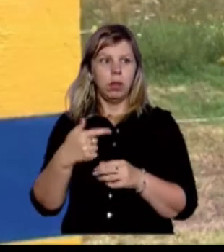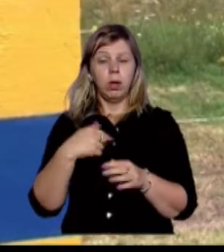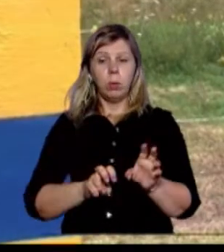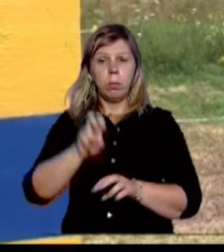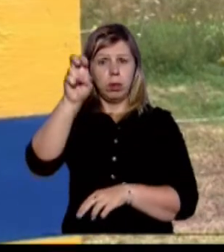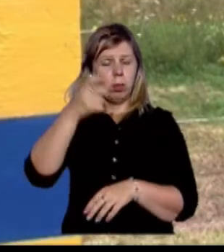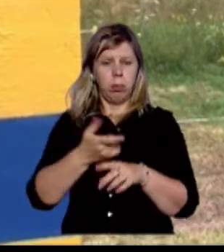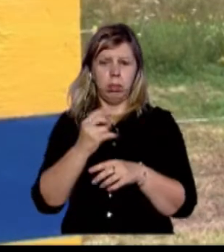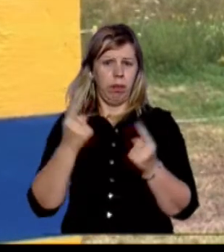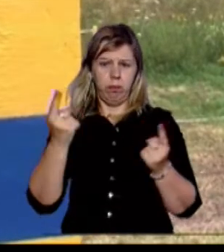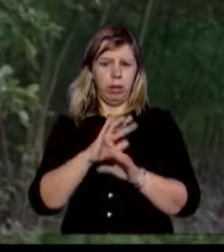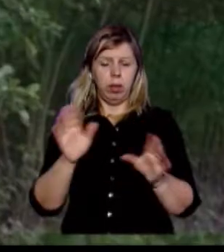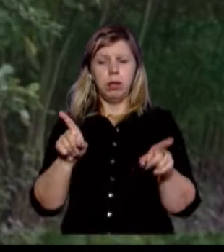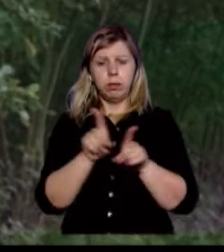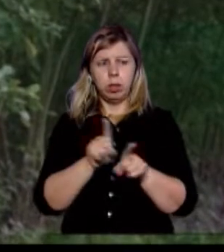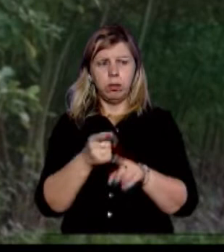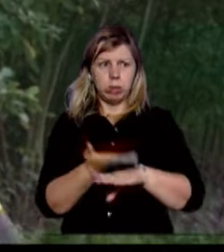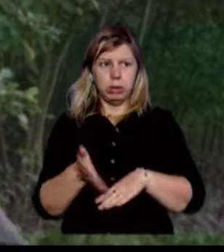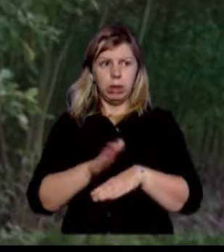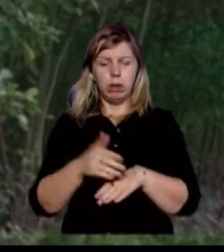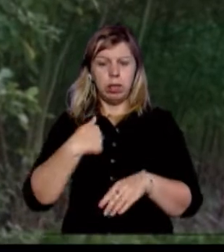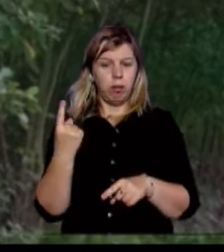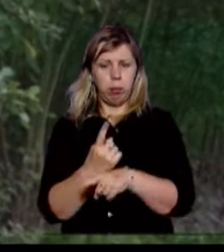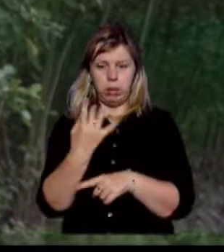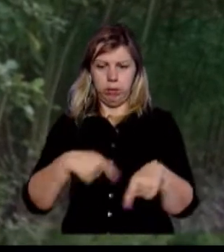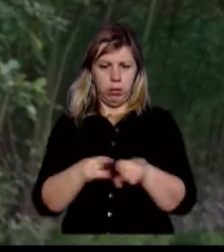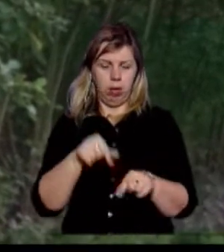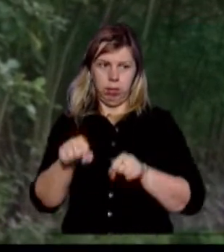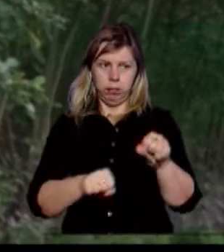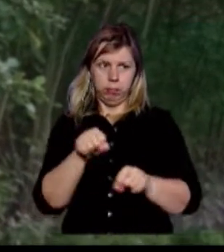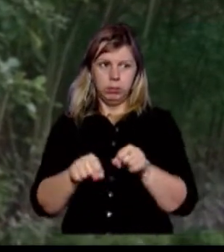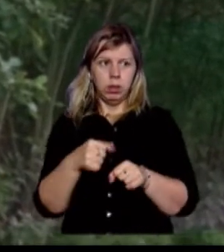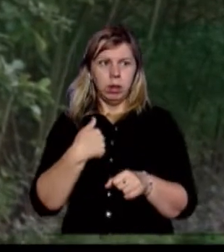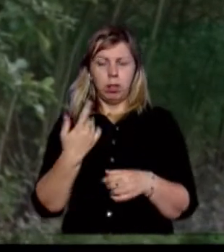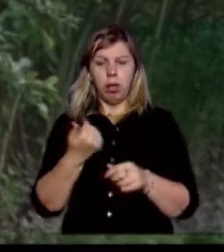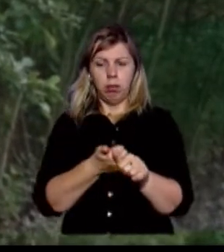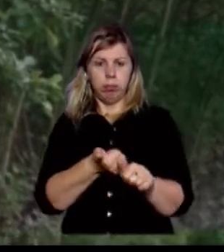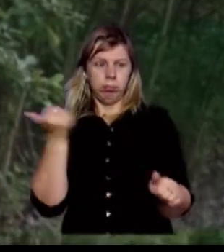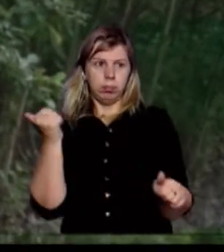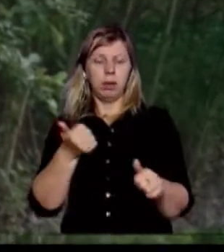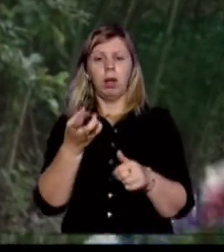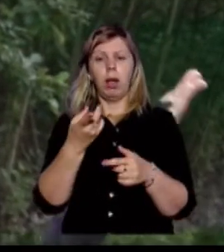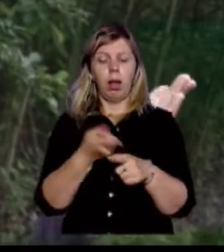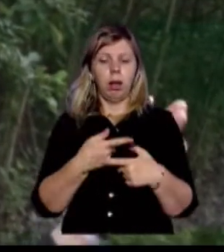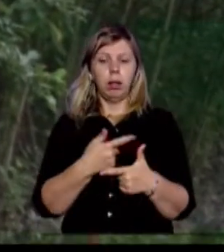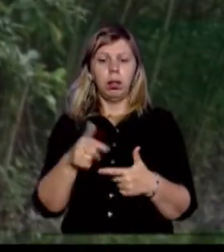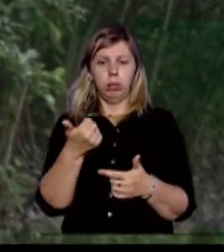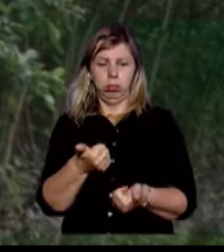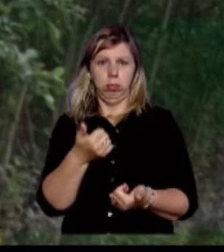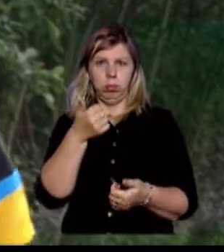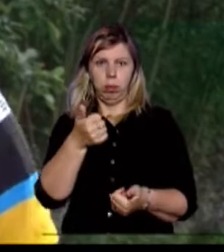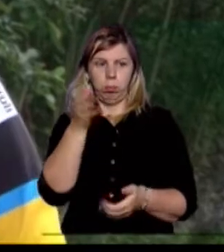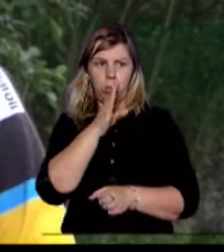взагалі не є дуже велике, але все одно трохи складно. Я взагалі вперше так от їду, тому відірвалась. Але дуже класна похода.